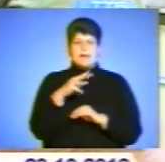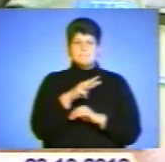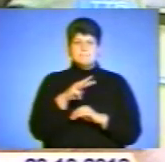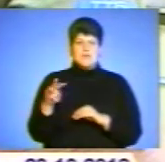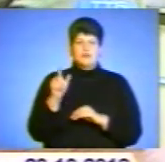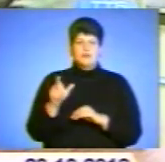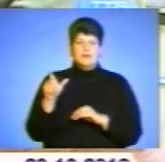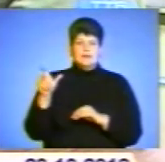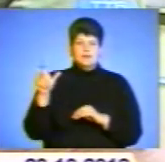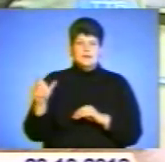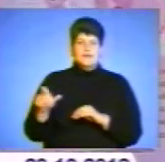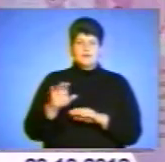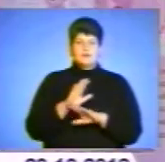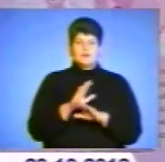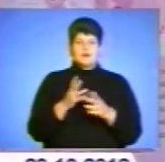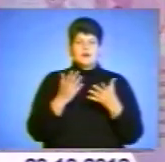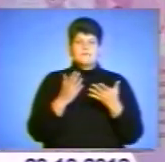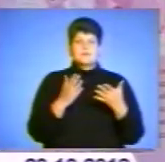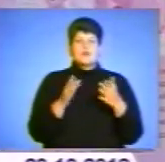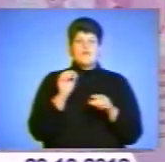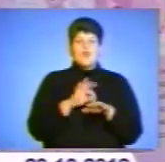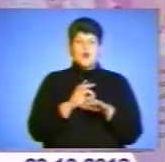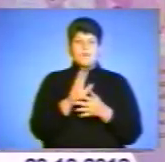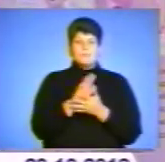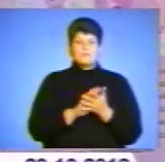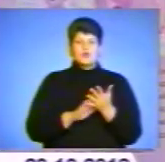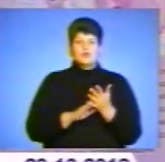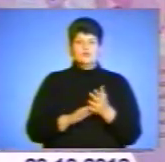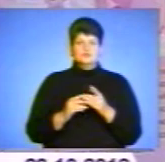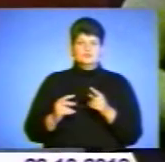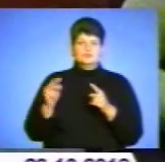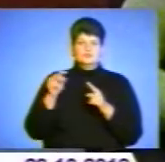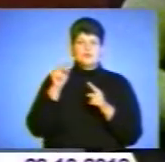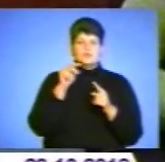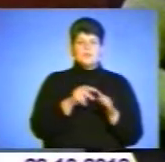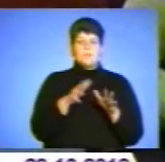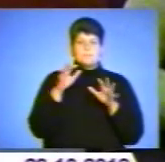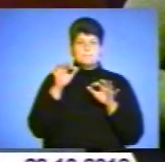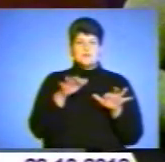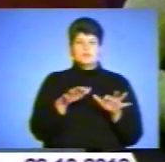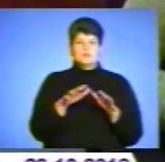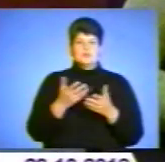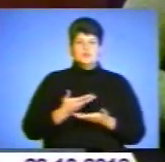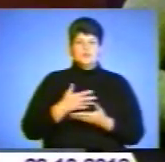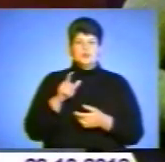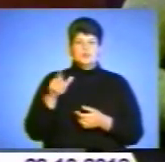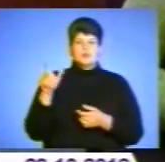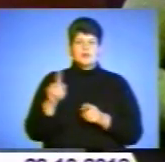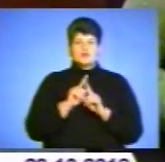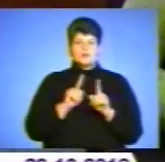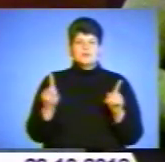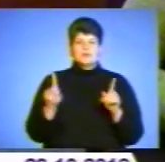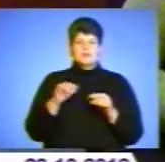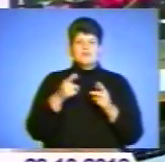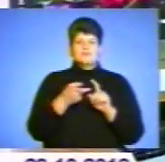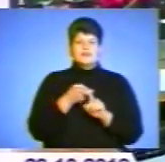а з віл живе більше 39 мільйонів. Хвороба продовжує впевнено наступати, руйнуючи життя людей. Особливістю інфекції